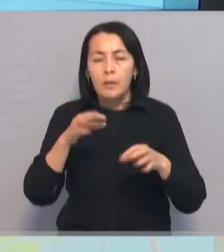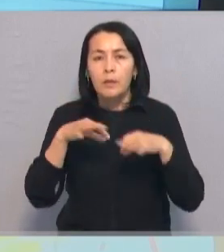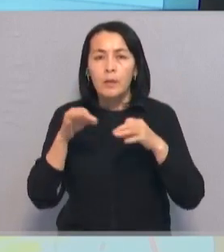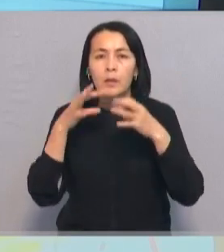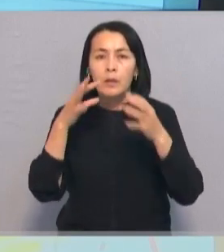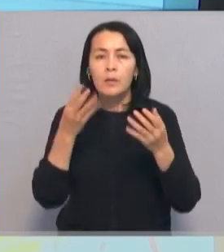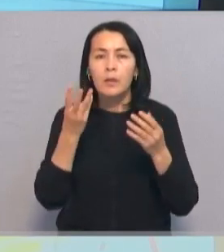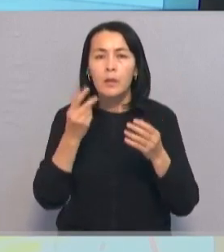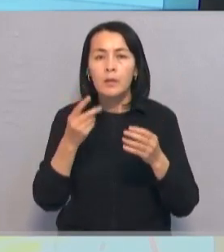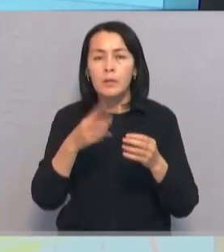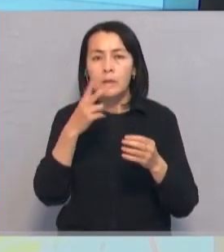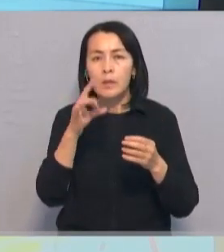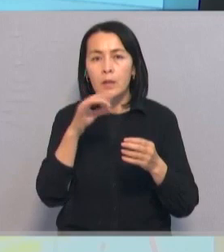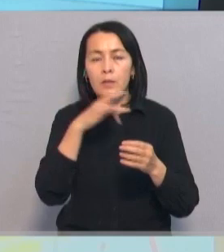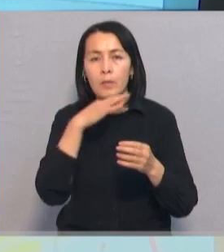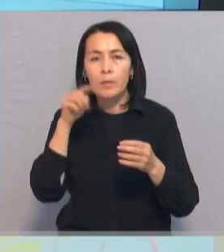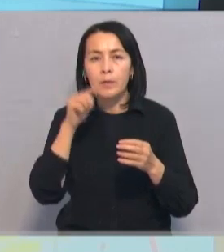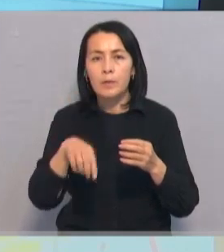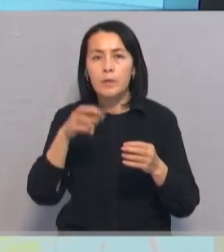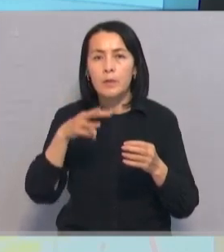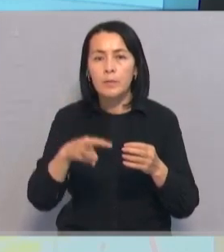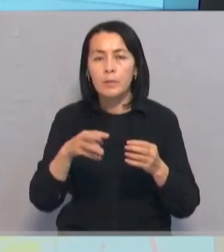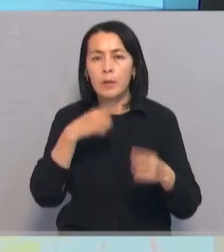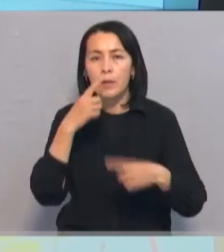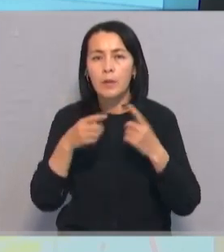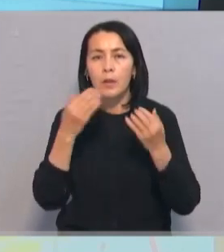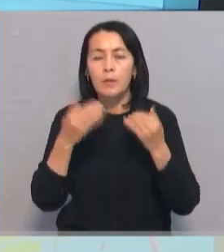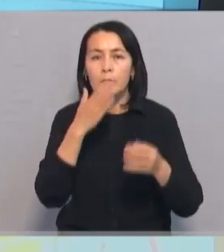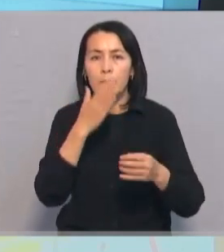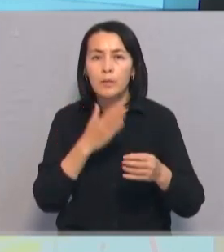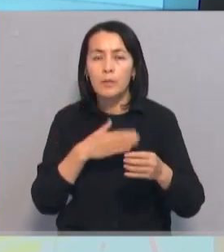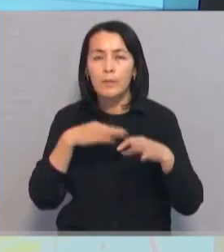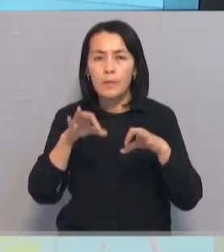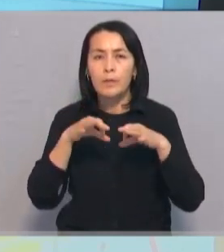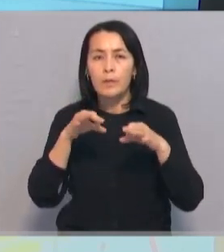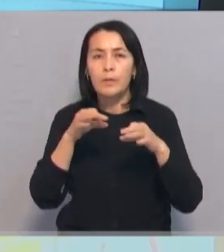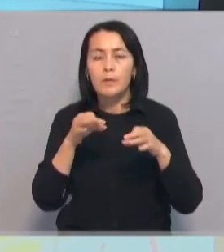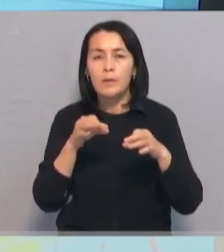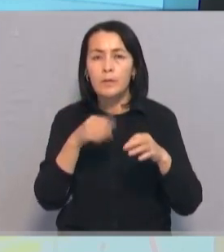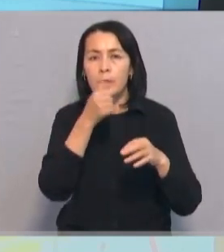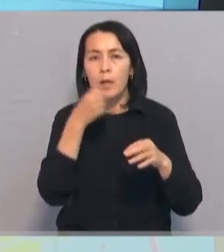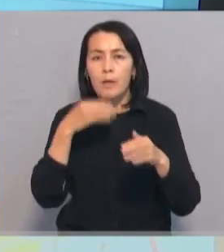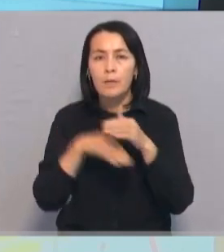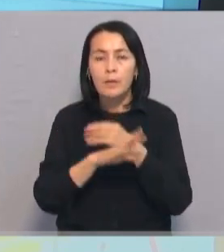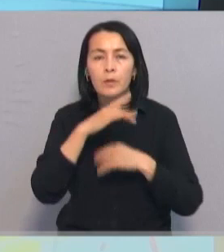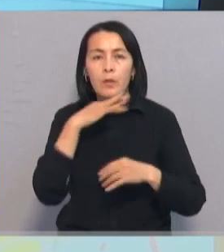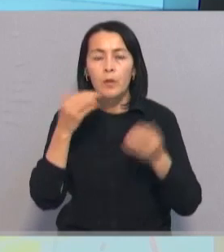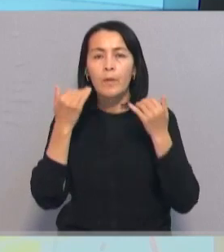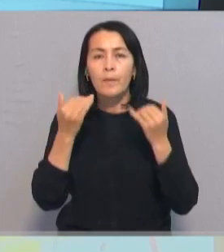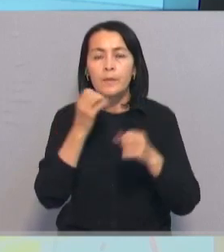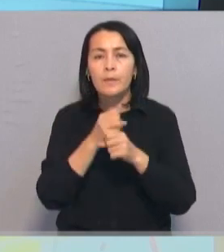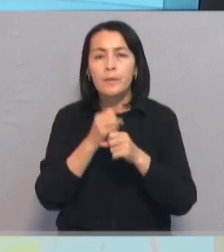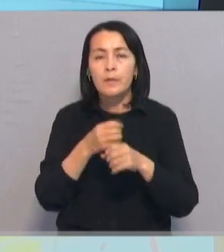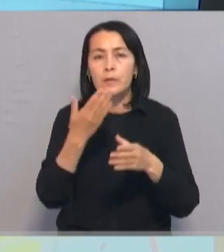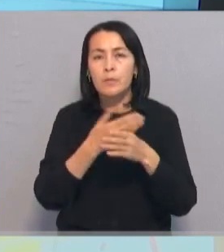акцию увеличилось почти вдвое. Тем не менее, Мухтар не отрицает, что любителей ездить зайцем меньше не становится. За время действий